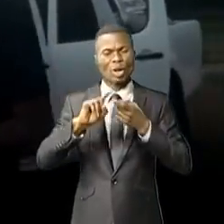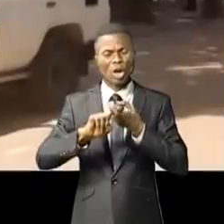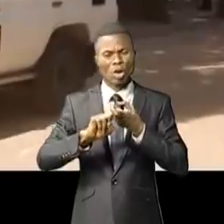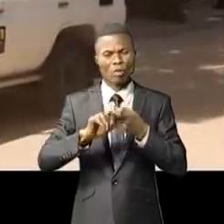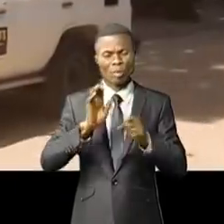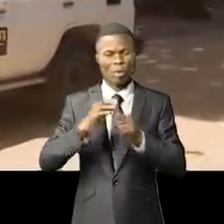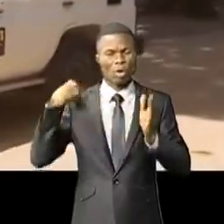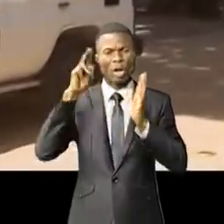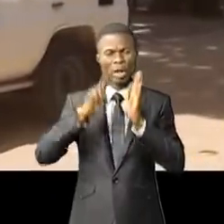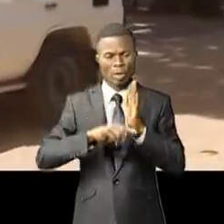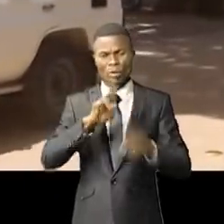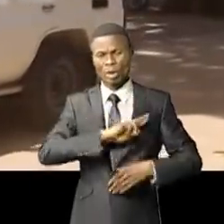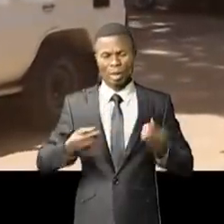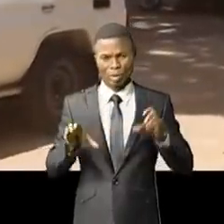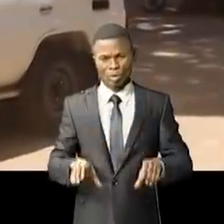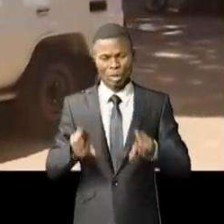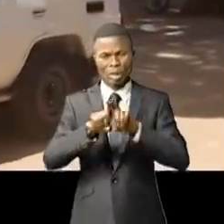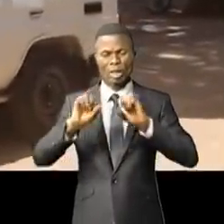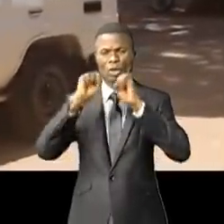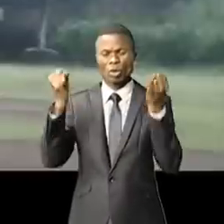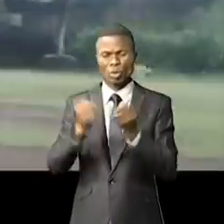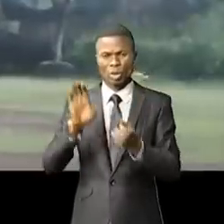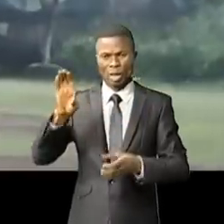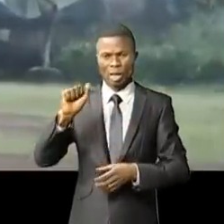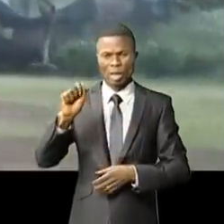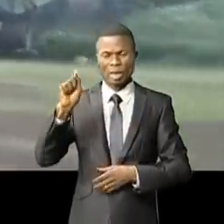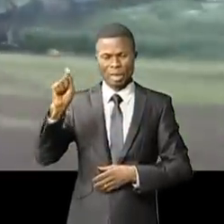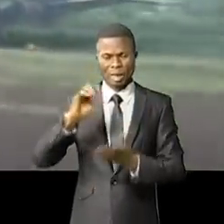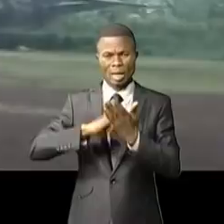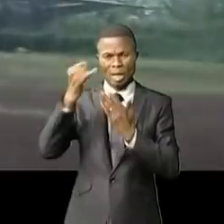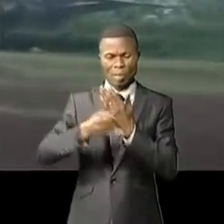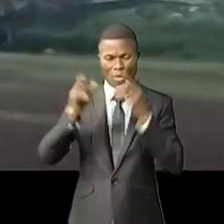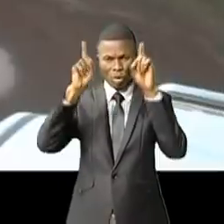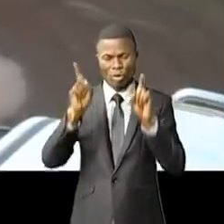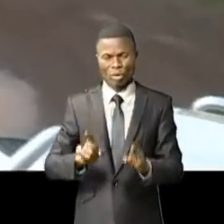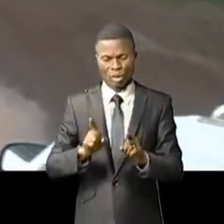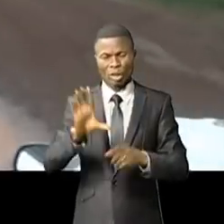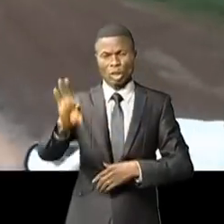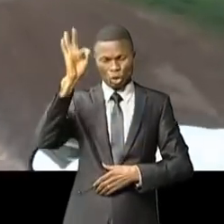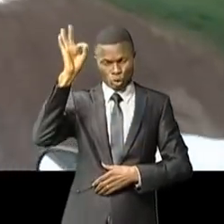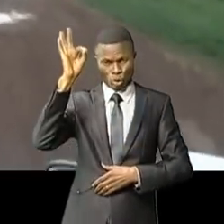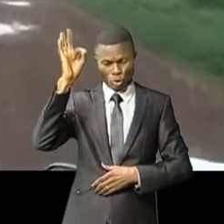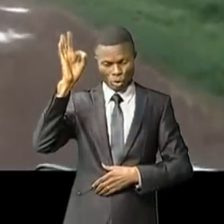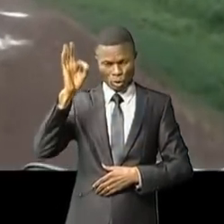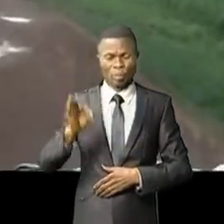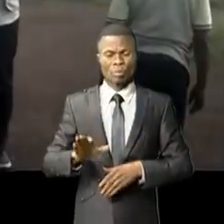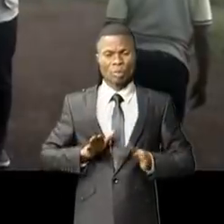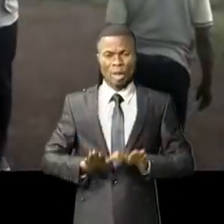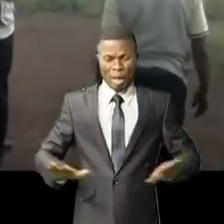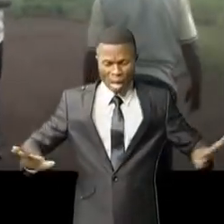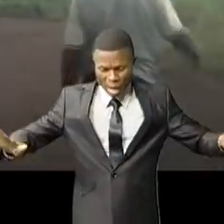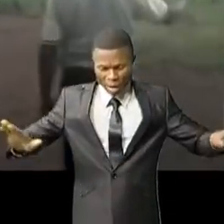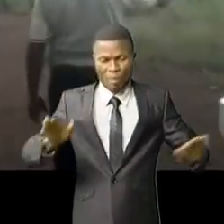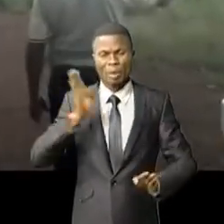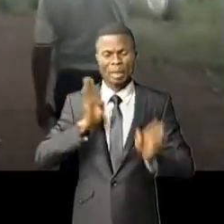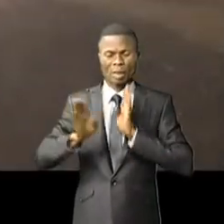gouvernement de la République et à la société 4 Project Africa pour avoir retenu ce patrimoine parmi